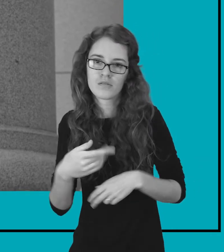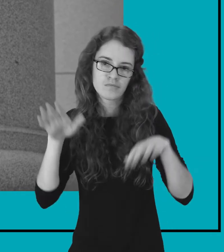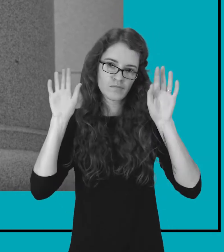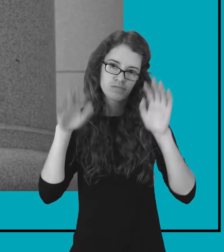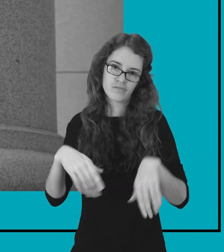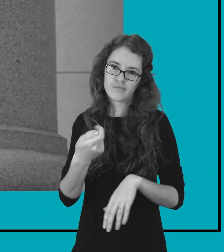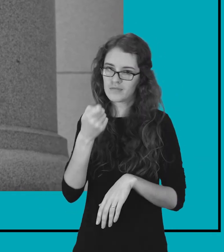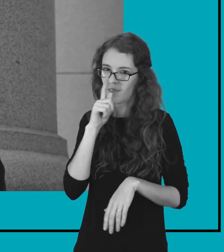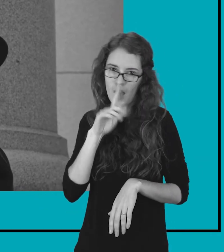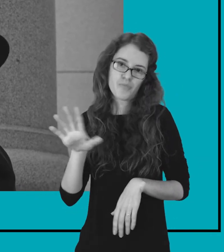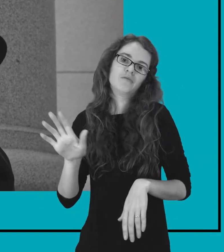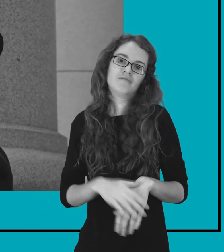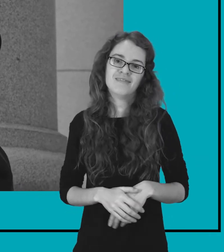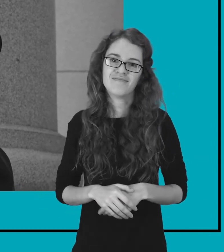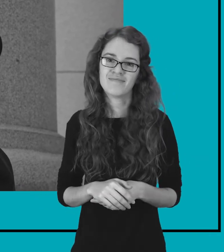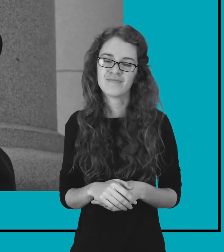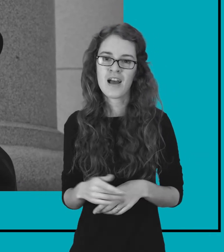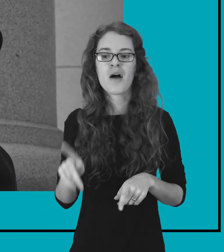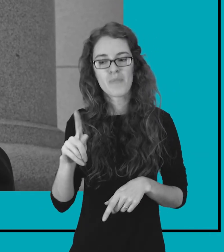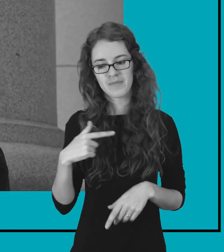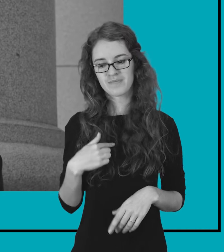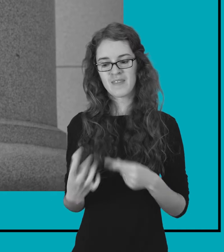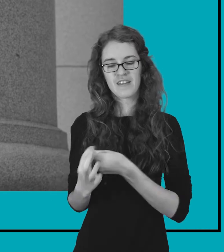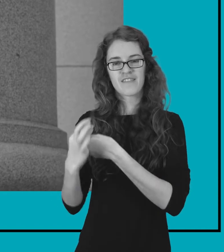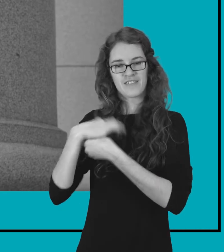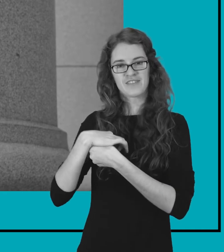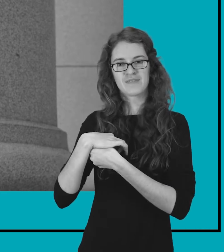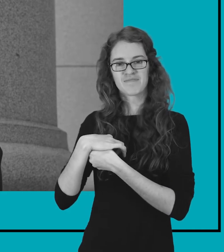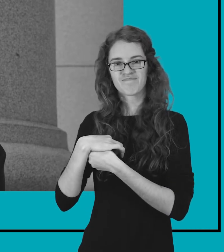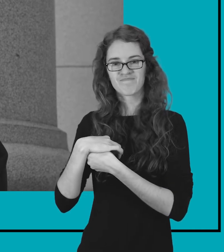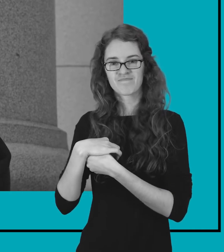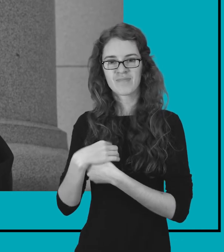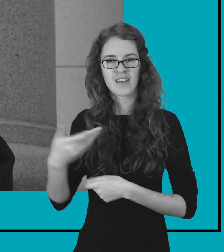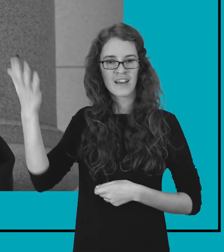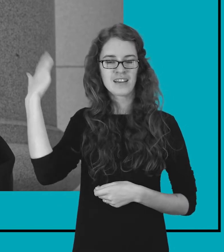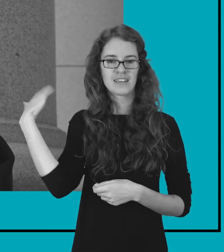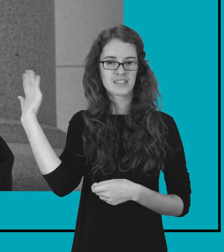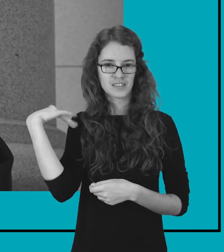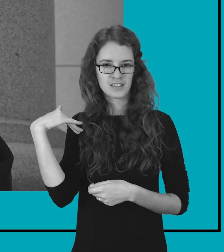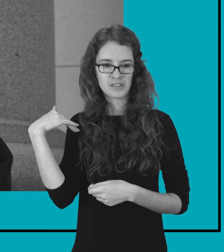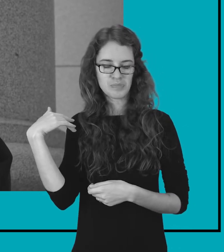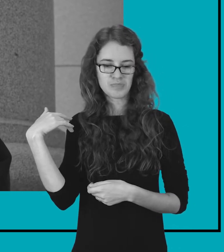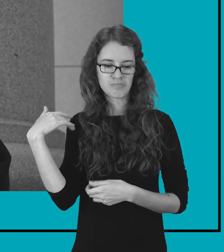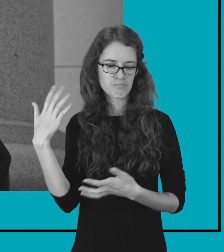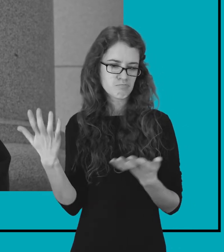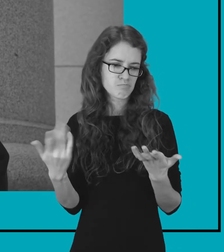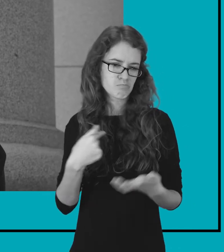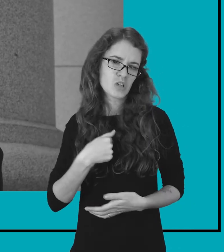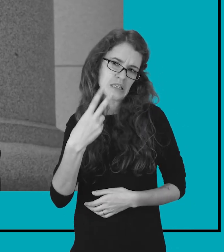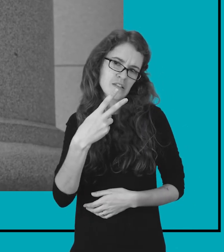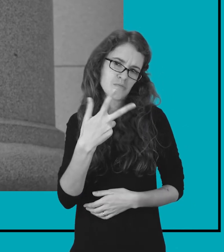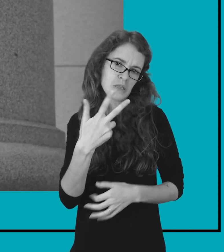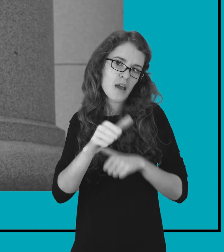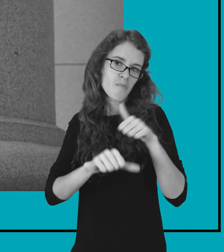priverstas tam tikrą prasme perskaityt, kadangi kažkada seniai, seniai, kai